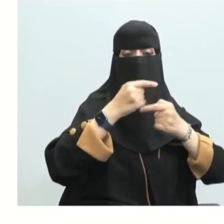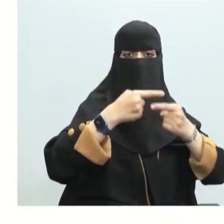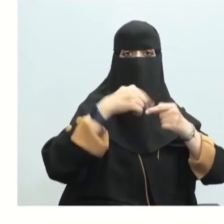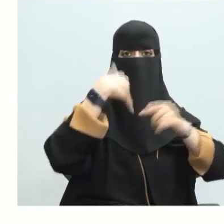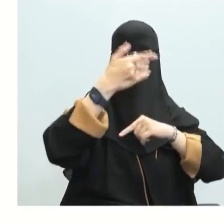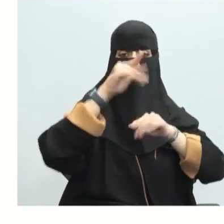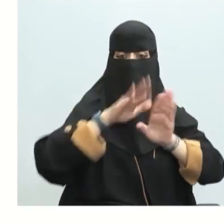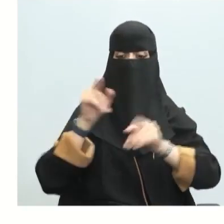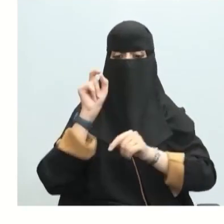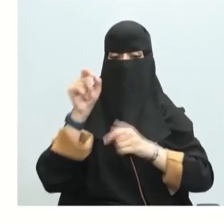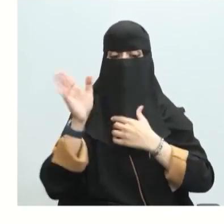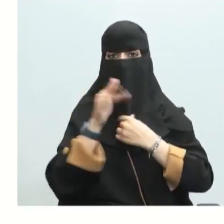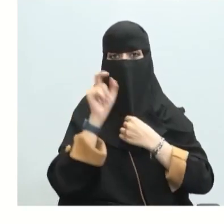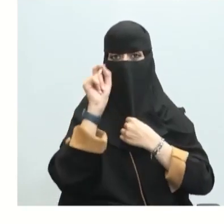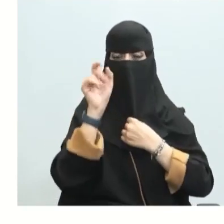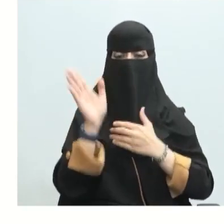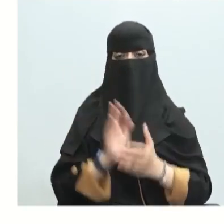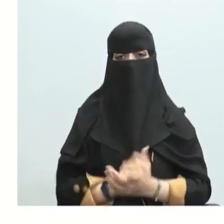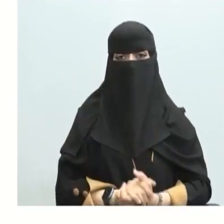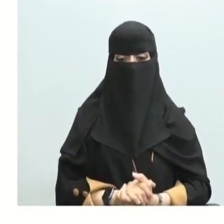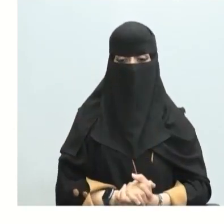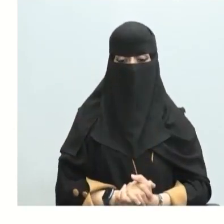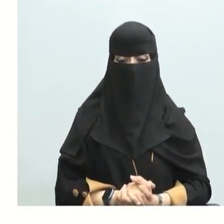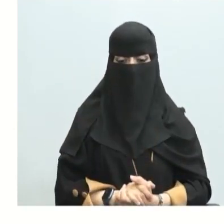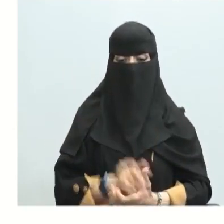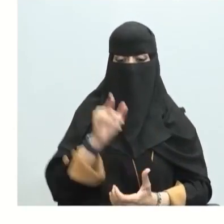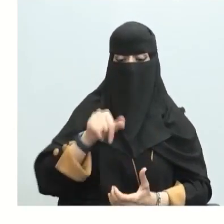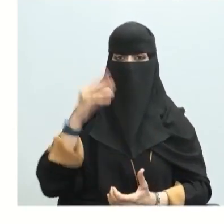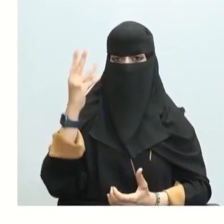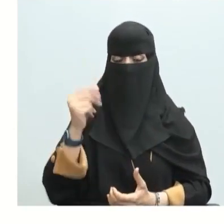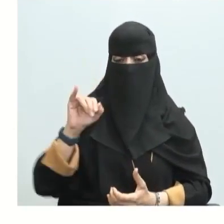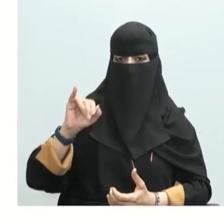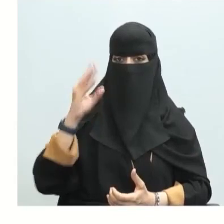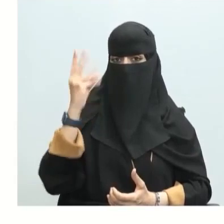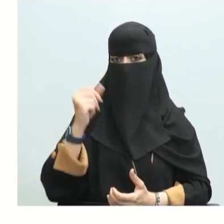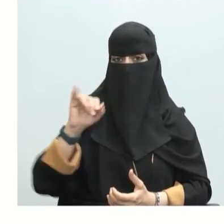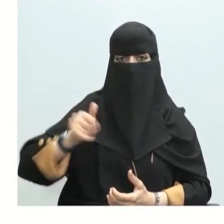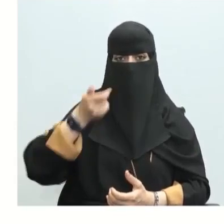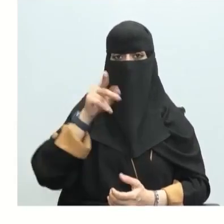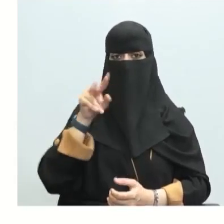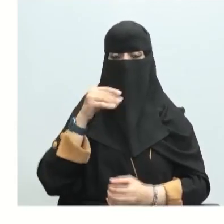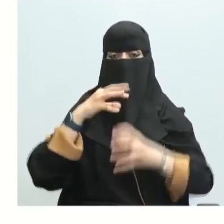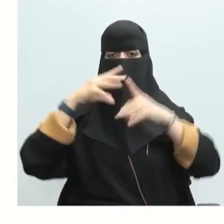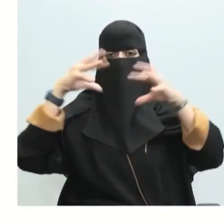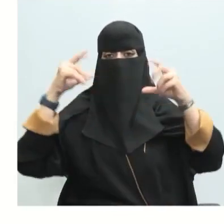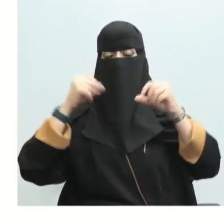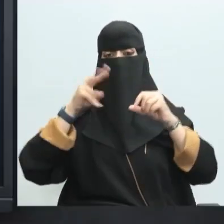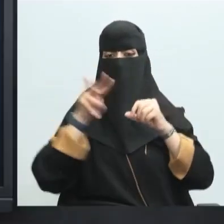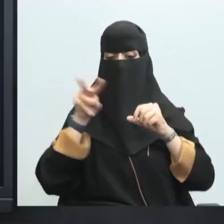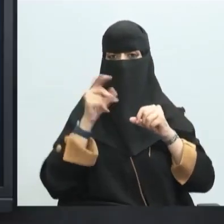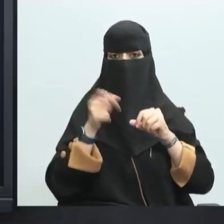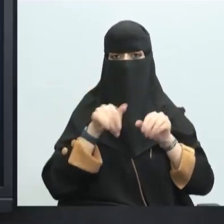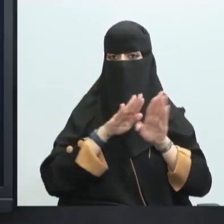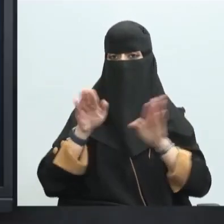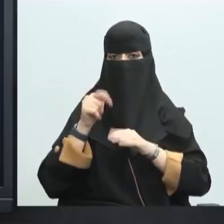حرارة التكوين لها صفر وحرارة التكوين هنا ستكون لها صفر إذن عدد ما هي الغازات الثنائية غير الأكسجين والنيتروجين هل فقط